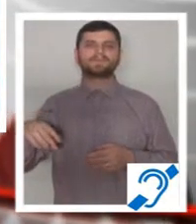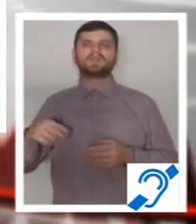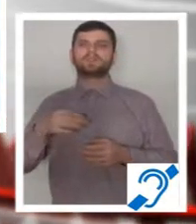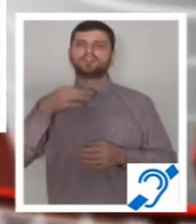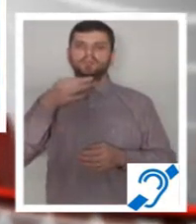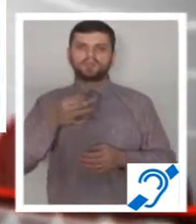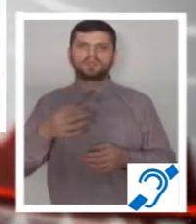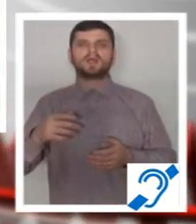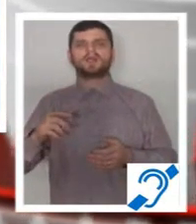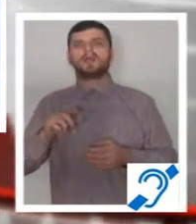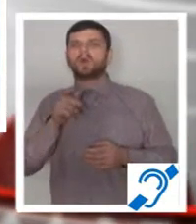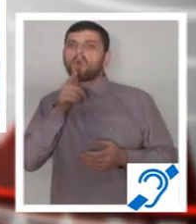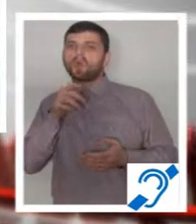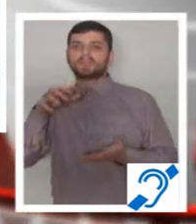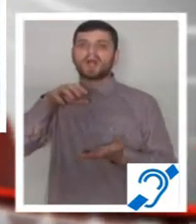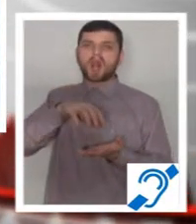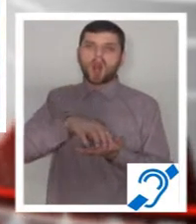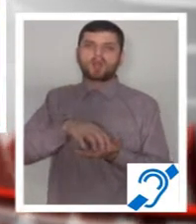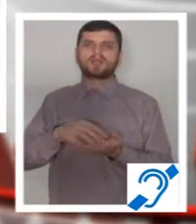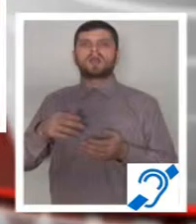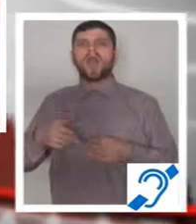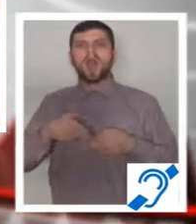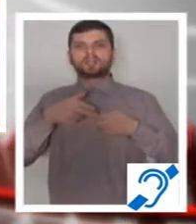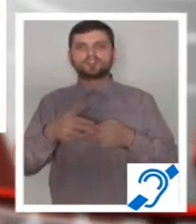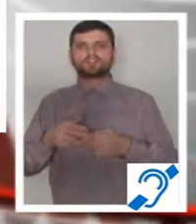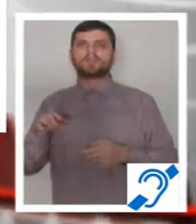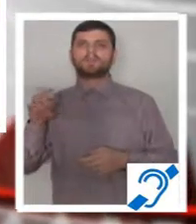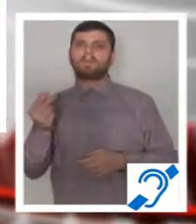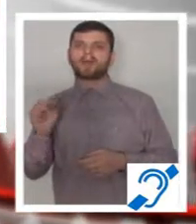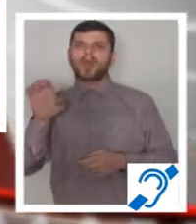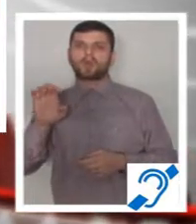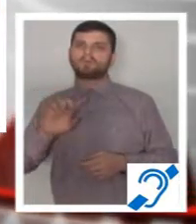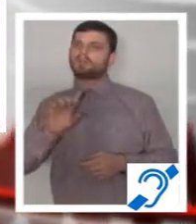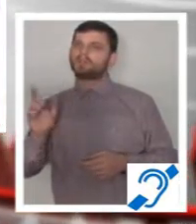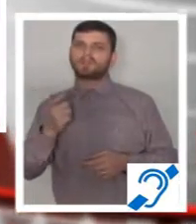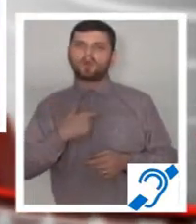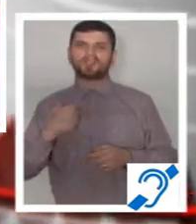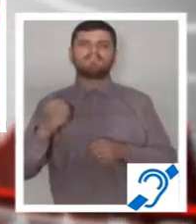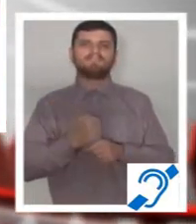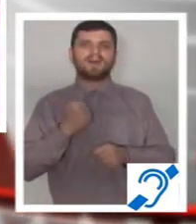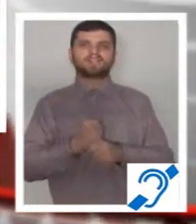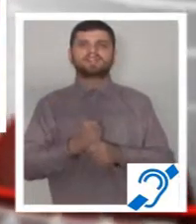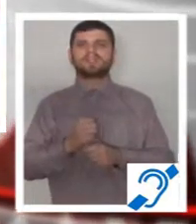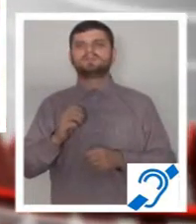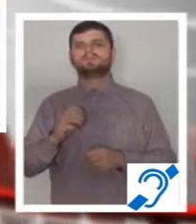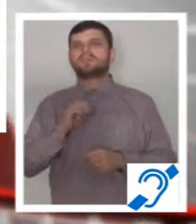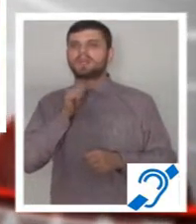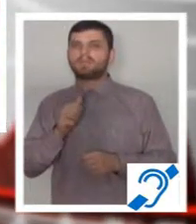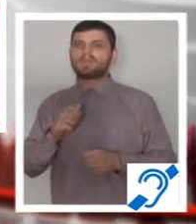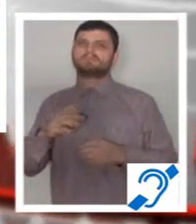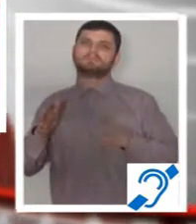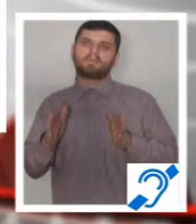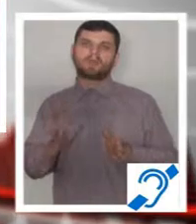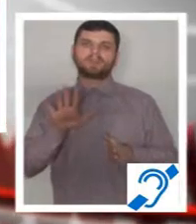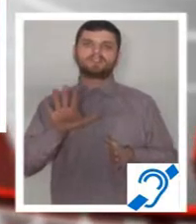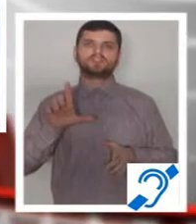bani europeni, nu se pot amplasa parcuri de distracție care aduc venituri. 5 ani! Aici nu se poate deschide nimic ce ar putea aduce profit. Atât